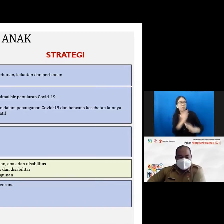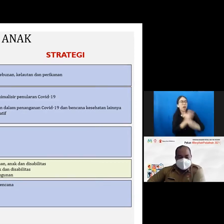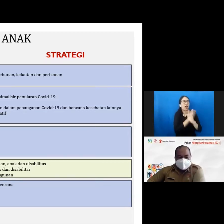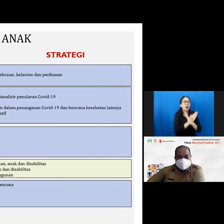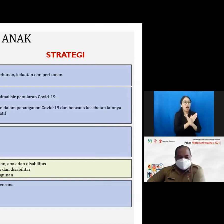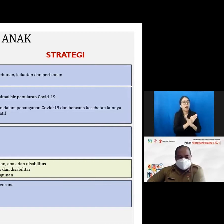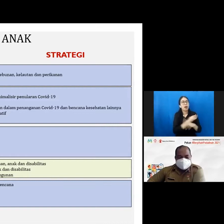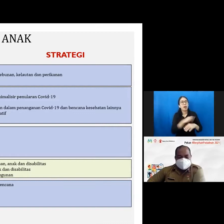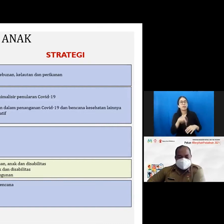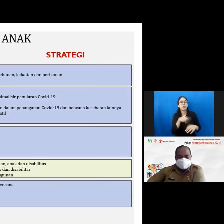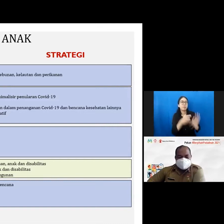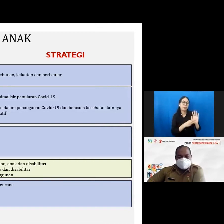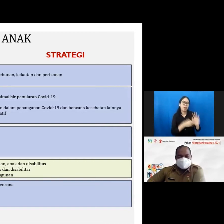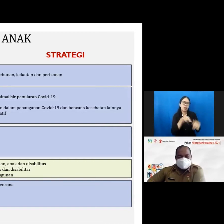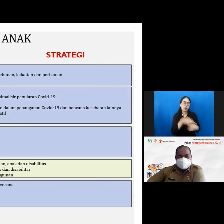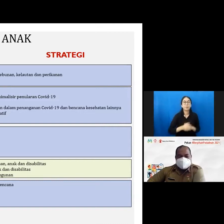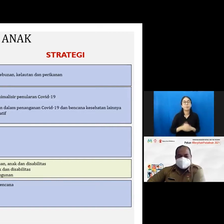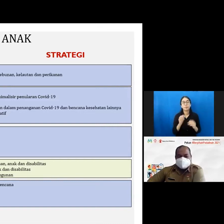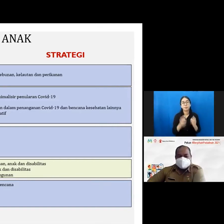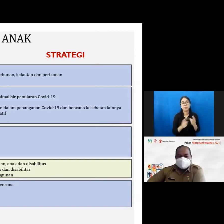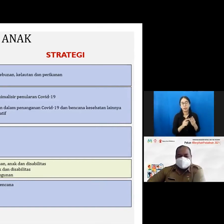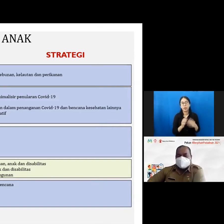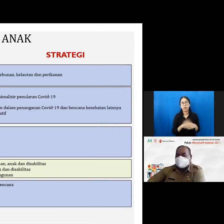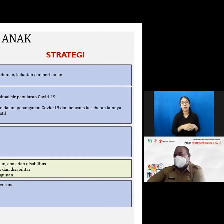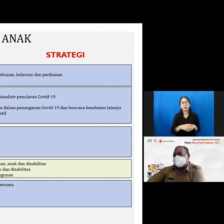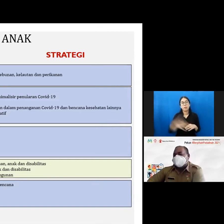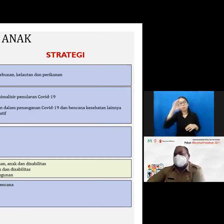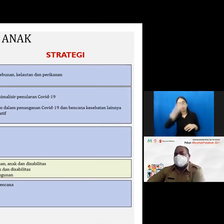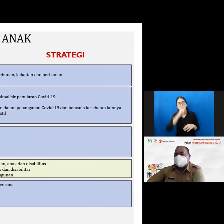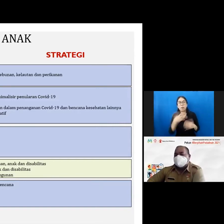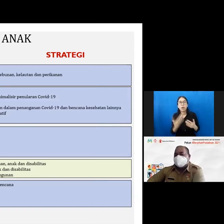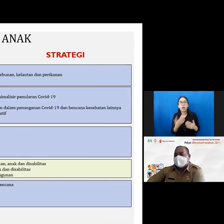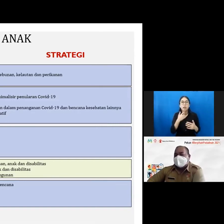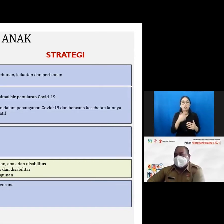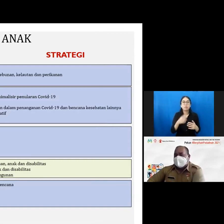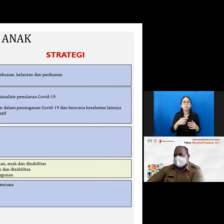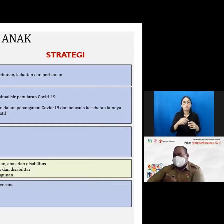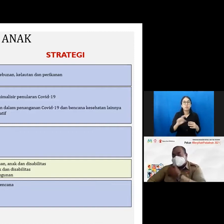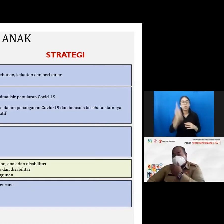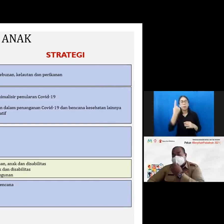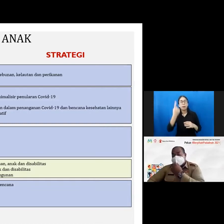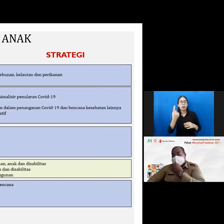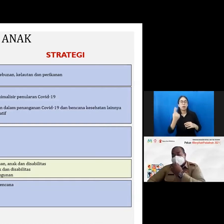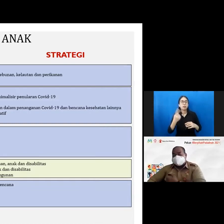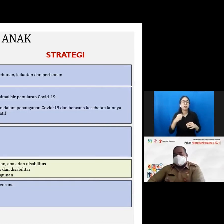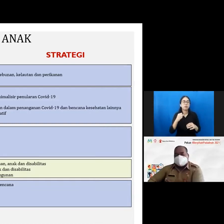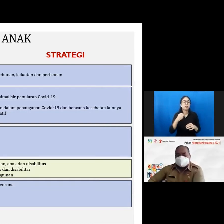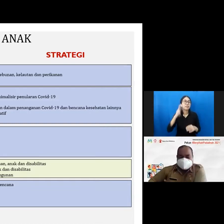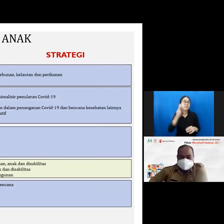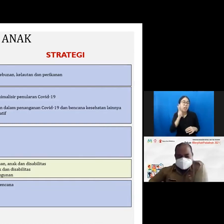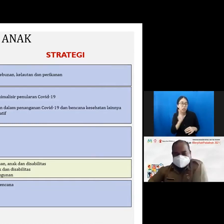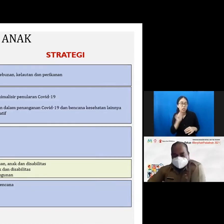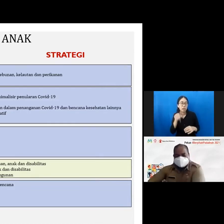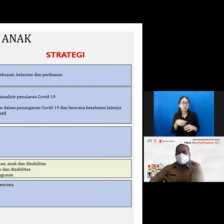yang ketiga meningkatkan pemahaman terkait pengarus utama gender dalam pembangunan di Kabupaten Sumba